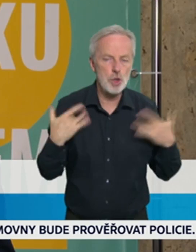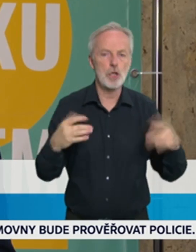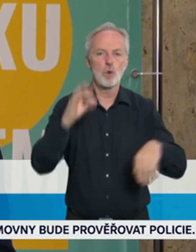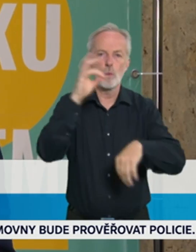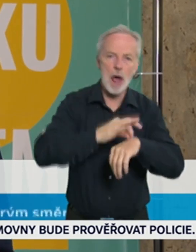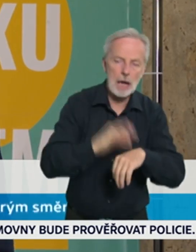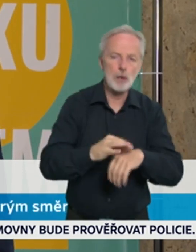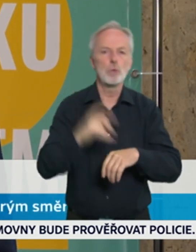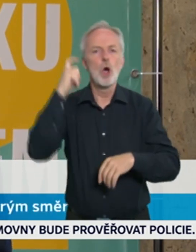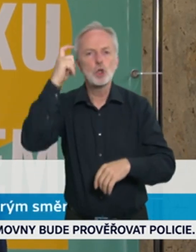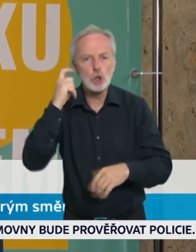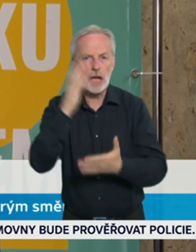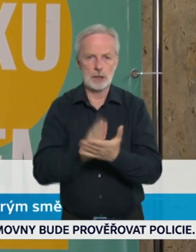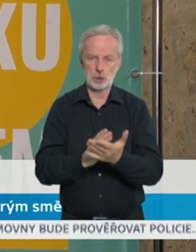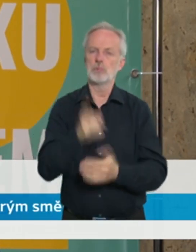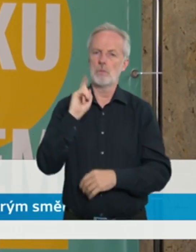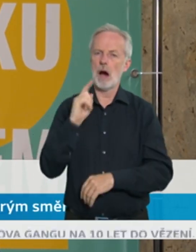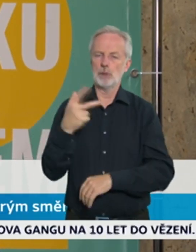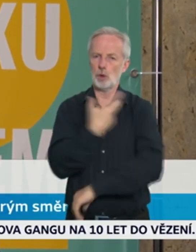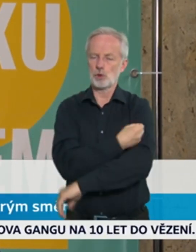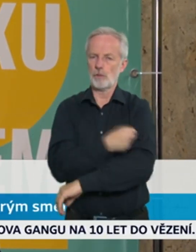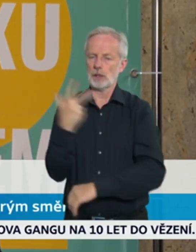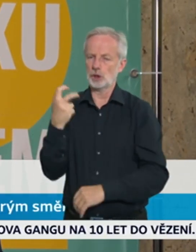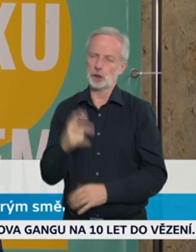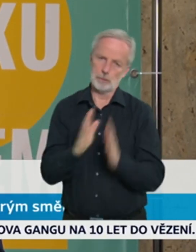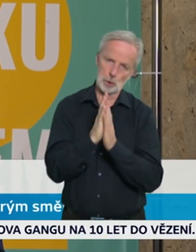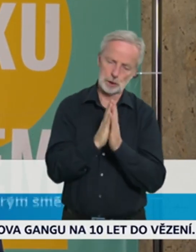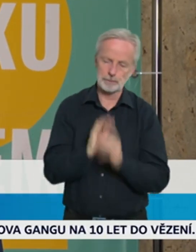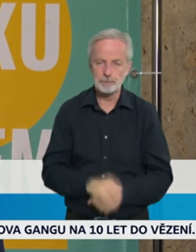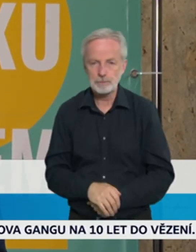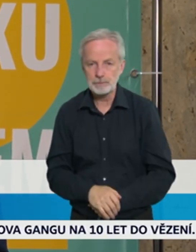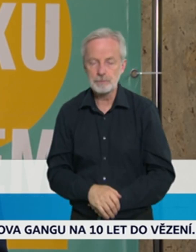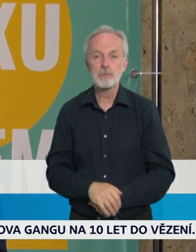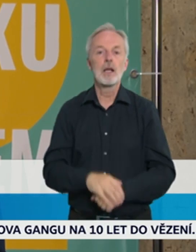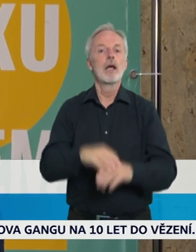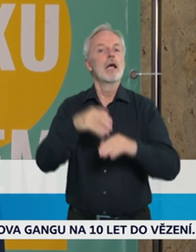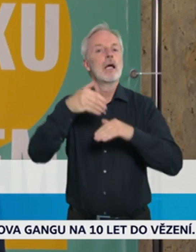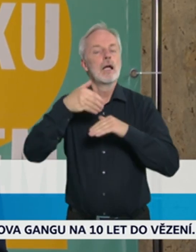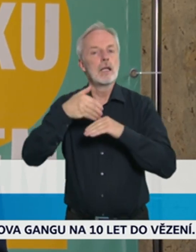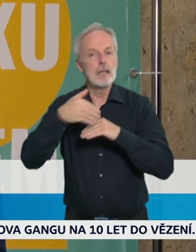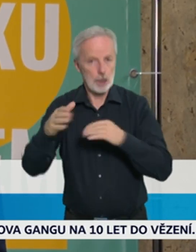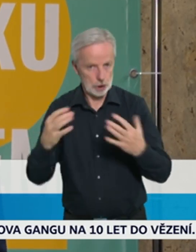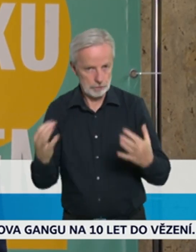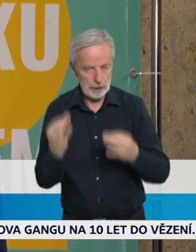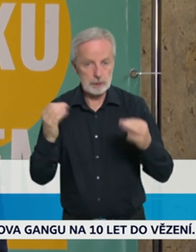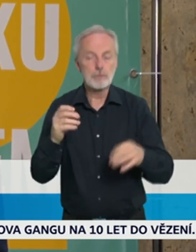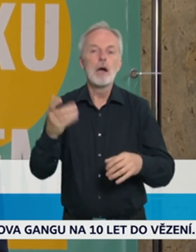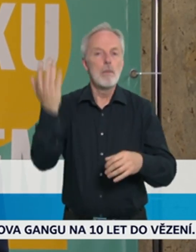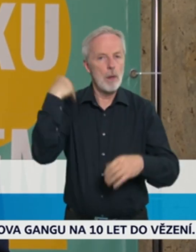Pokud jde o opatření, která my v tuto chvíli vystáme a vyzovali jsme je, tak